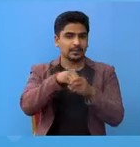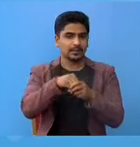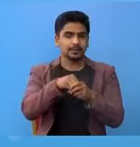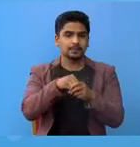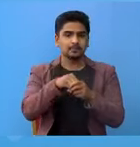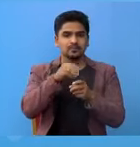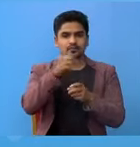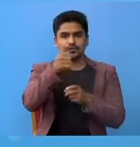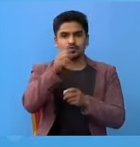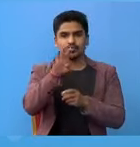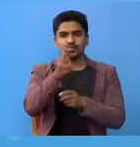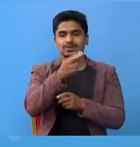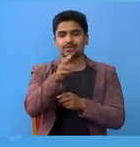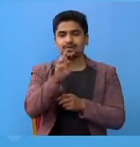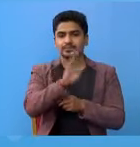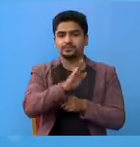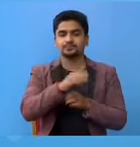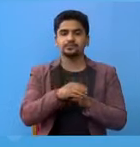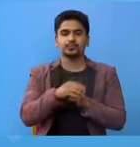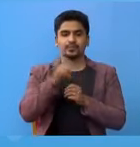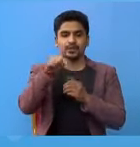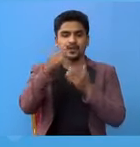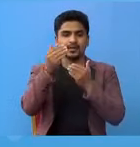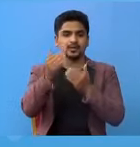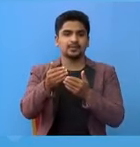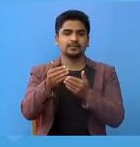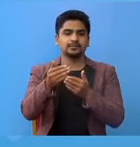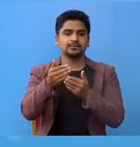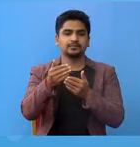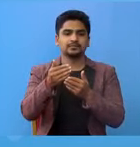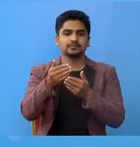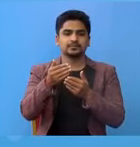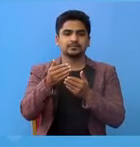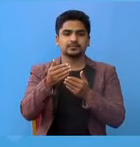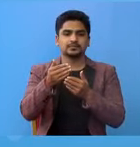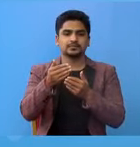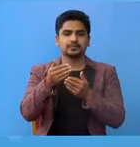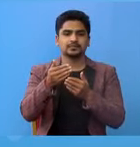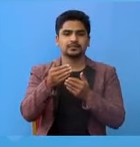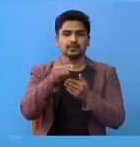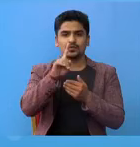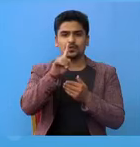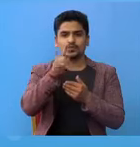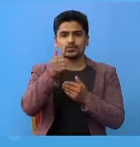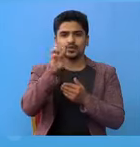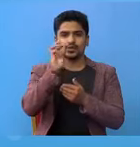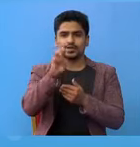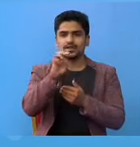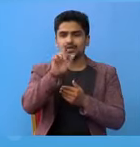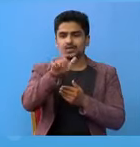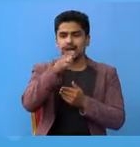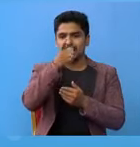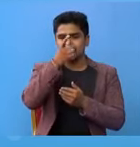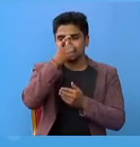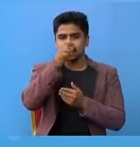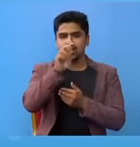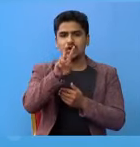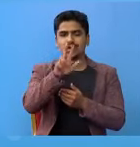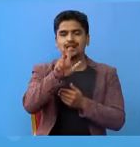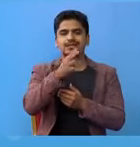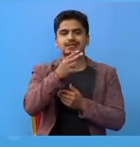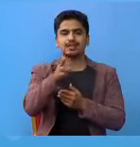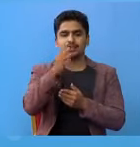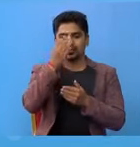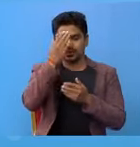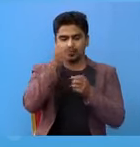गंटा मा 64 जना अनुँँच। आज सम्म सूर 17,28 जना